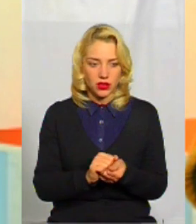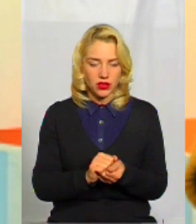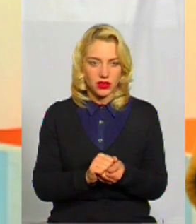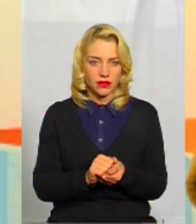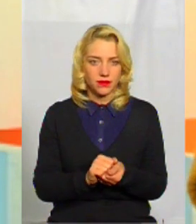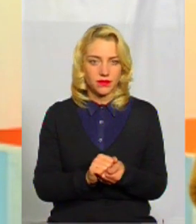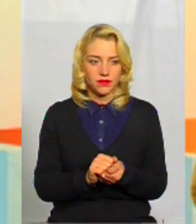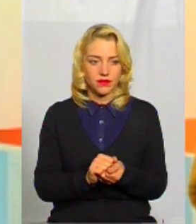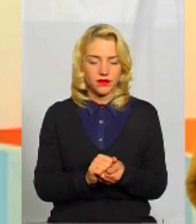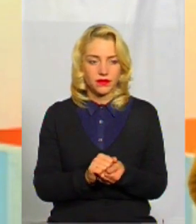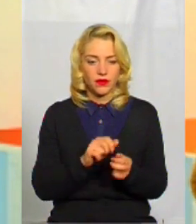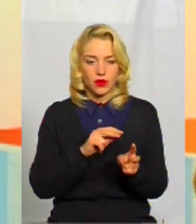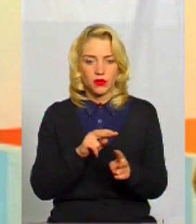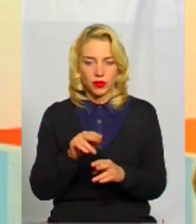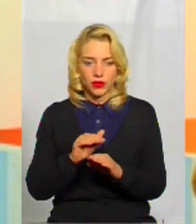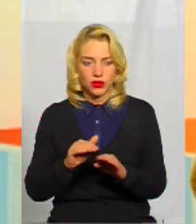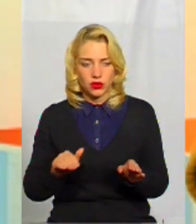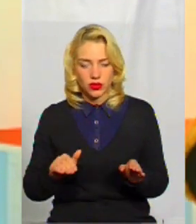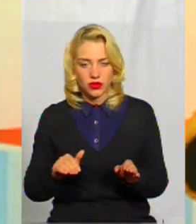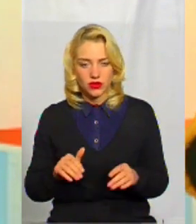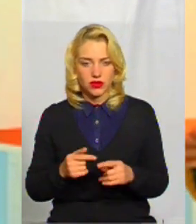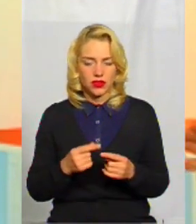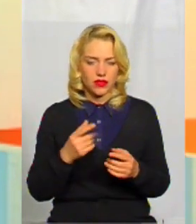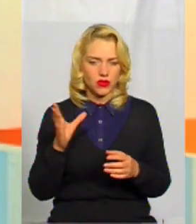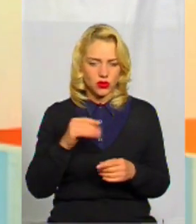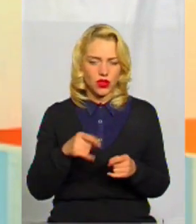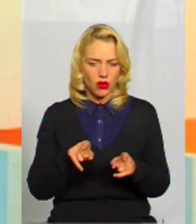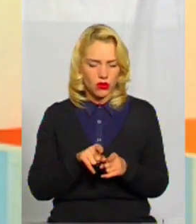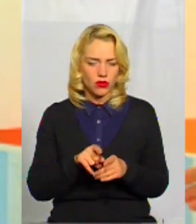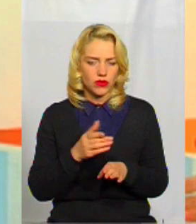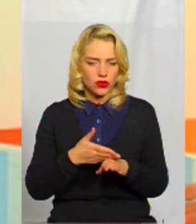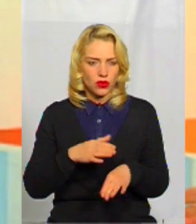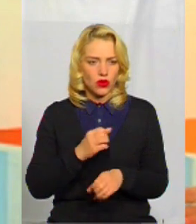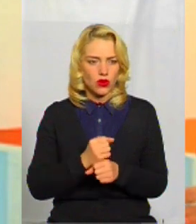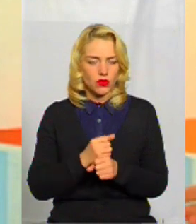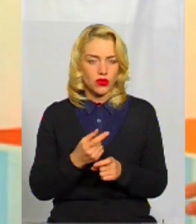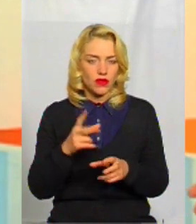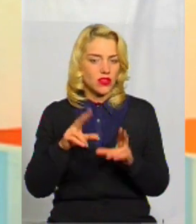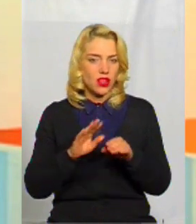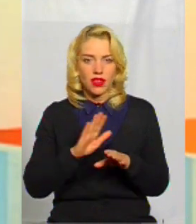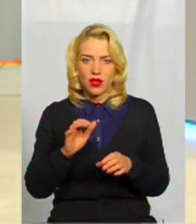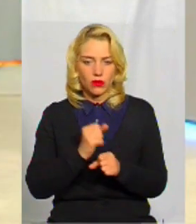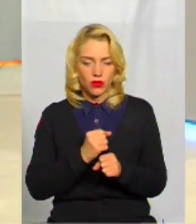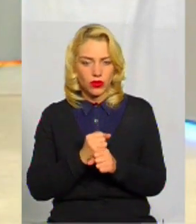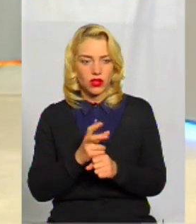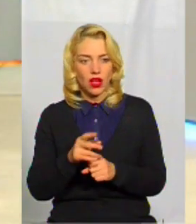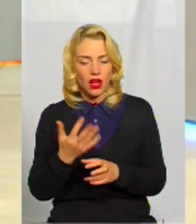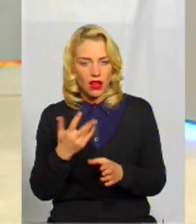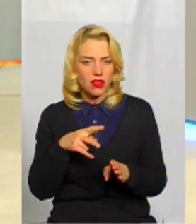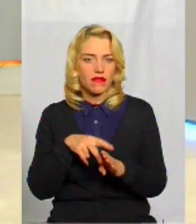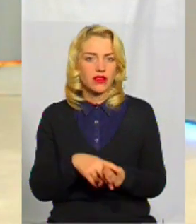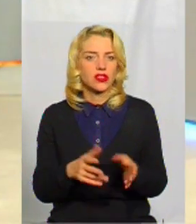поглядіти діток, і всю таку рутину роботу робити, це ніби і не робота. А з другої сторони, це ж яке велике